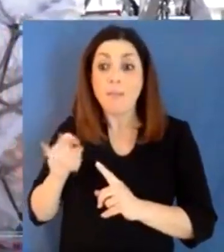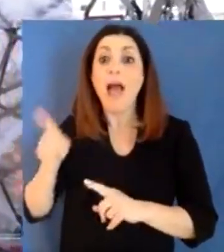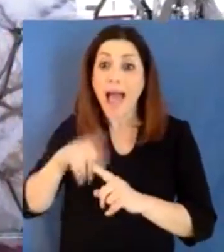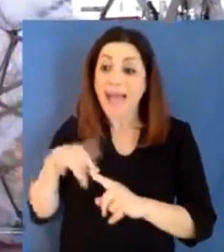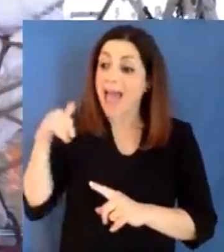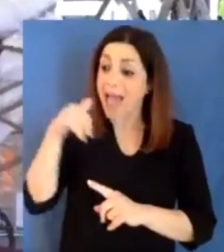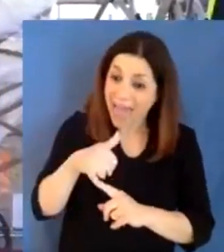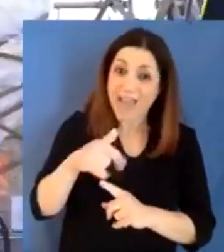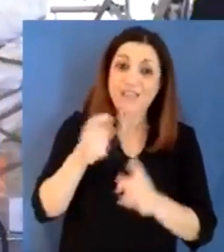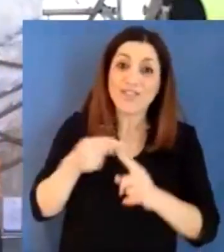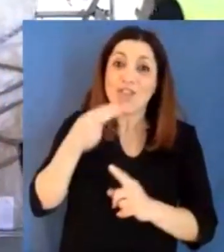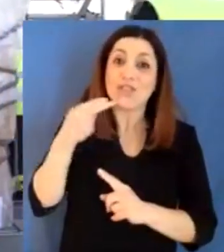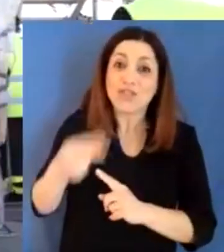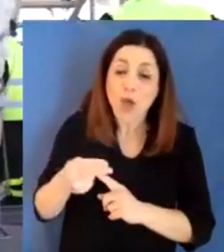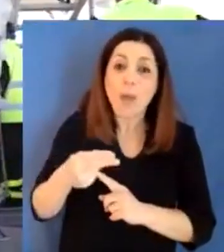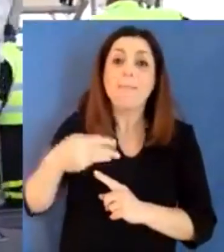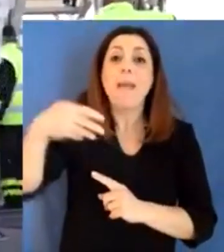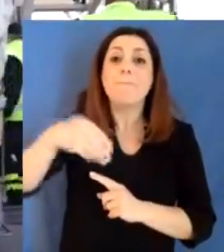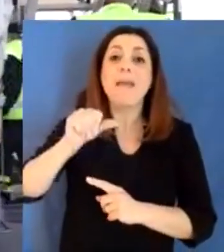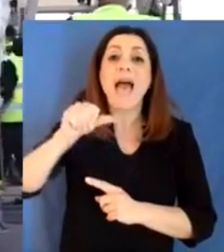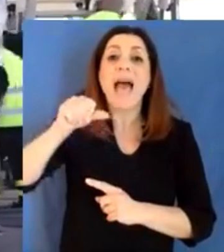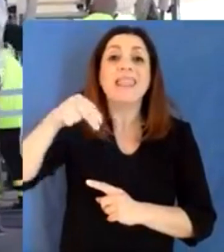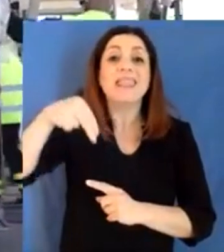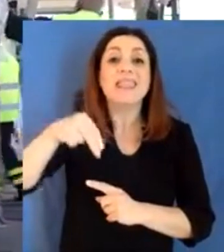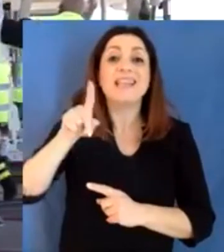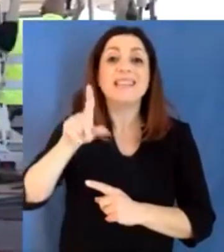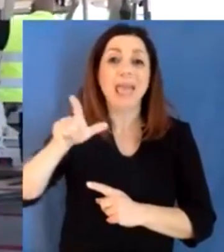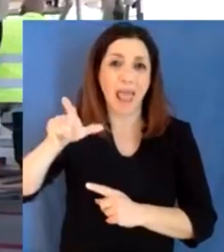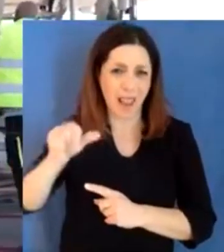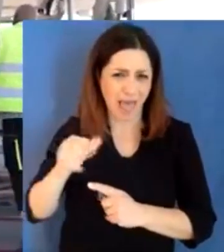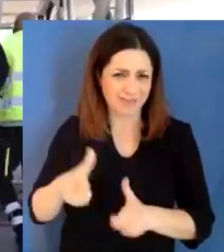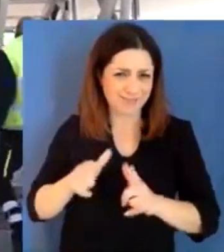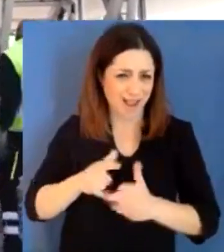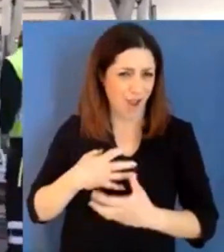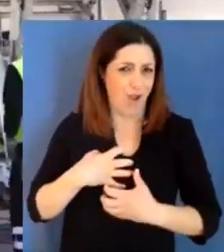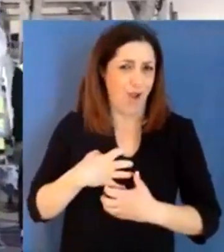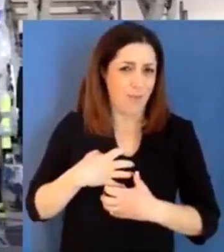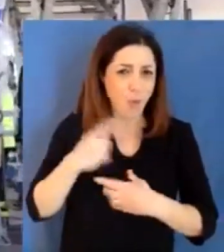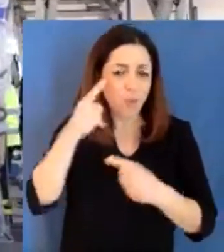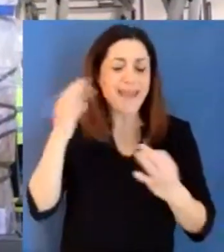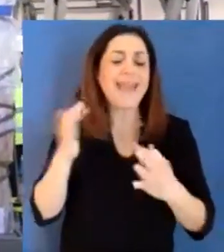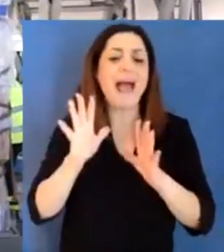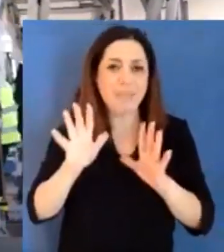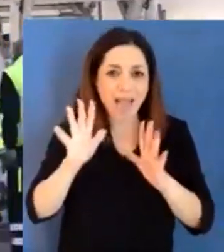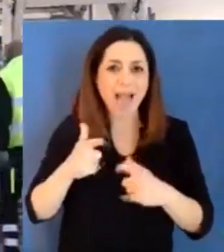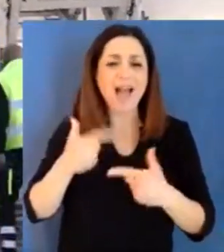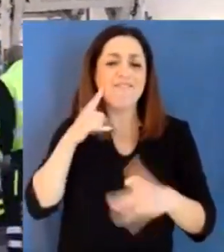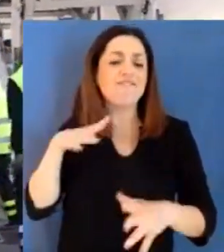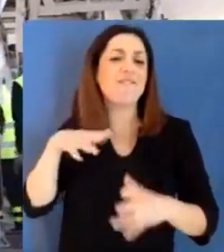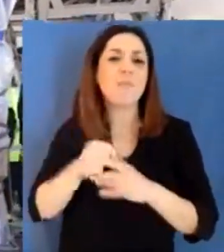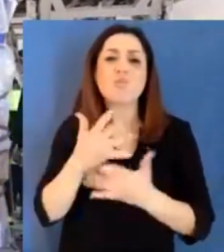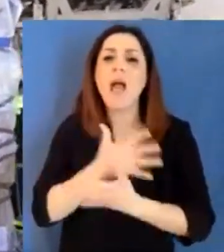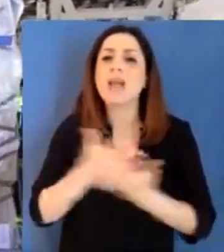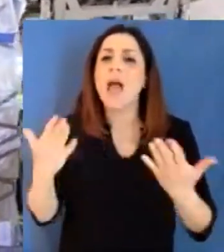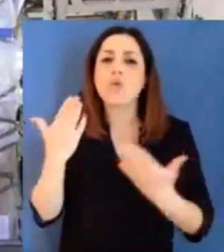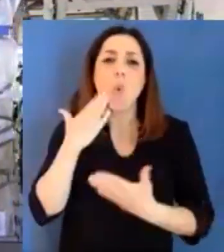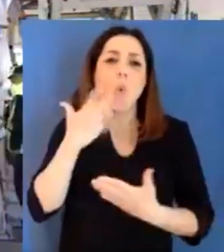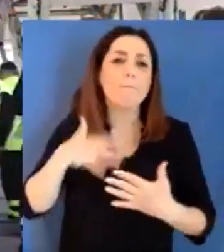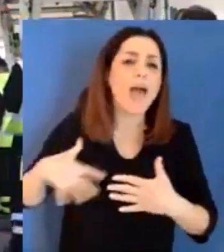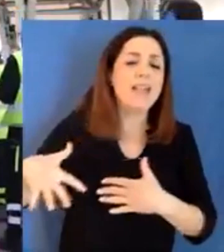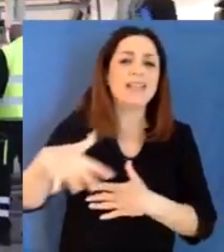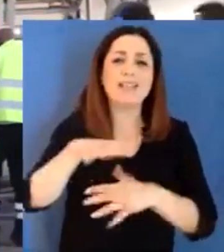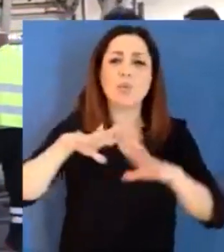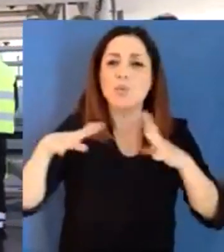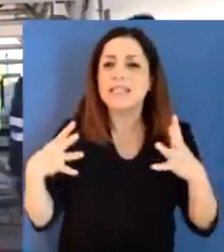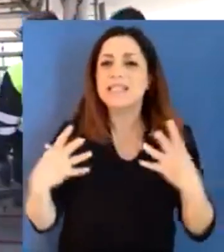di una grande umanità che tutta insieme, senza limiti, senza confini, senza discriminazioni di nessun